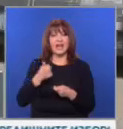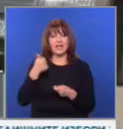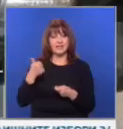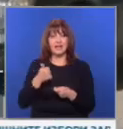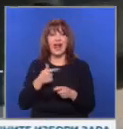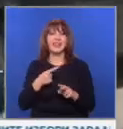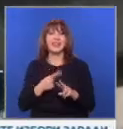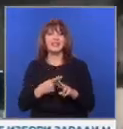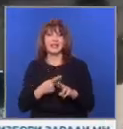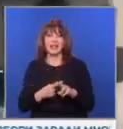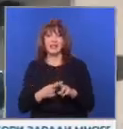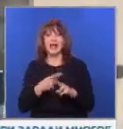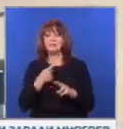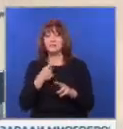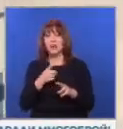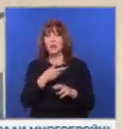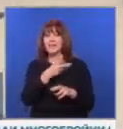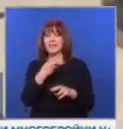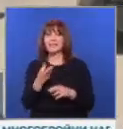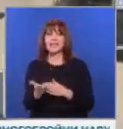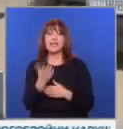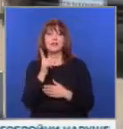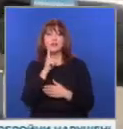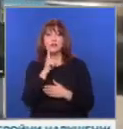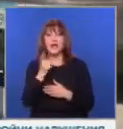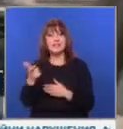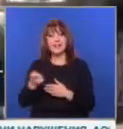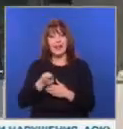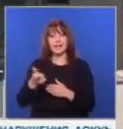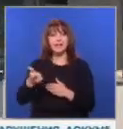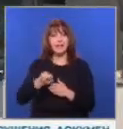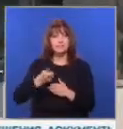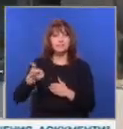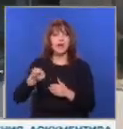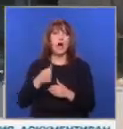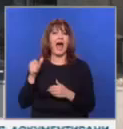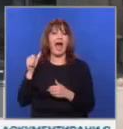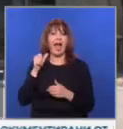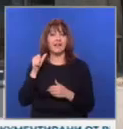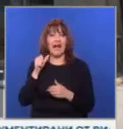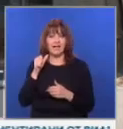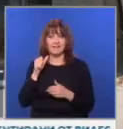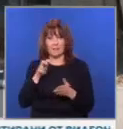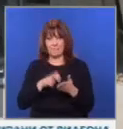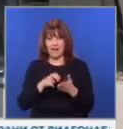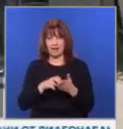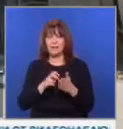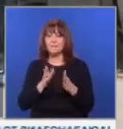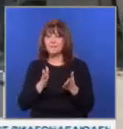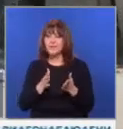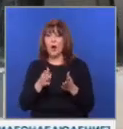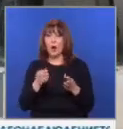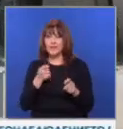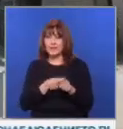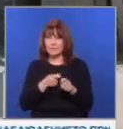Хасан Насрала заяви, че около 300 хиляди души са теглили заеми от Алкарт Алхасан. По неговите думи, от